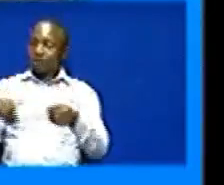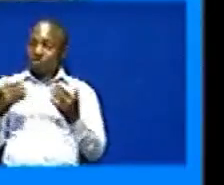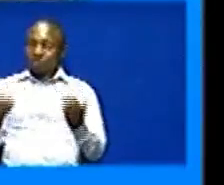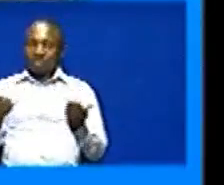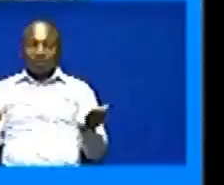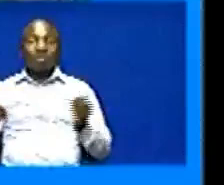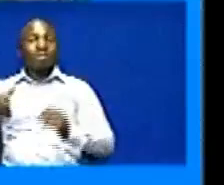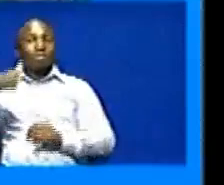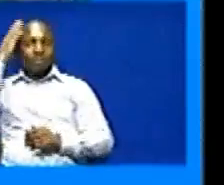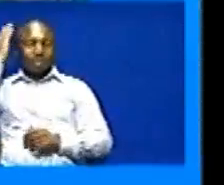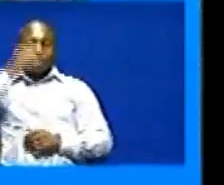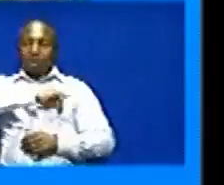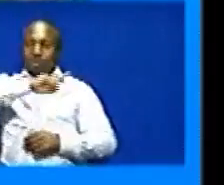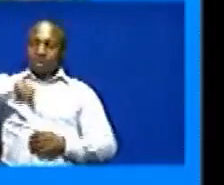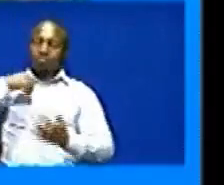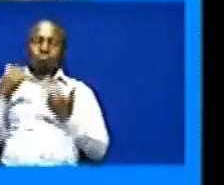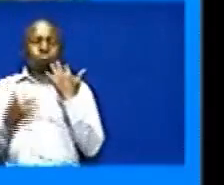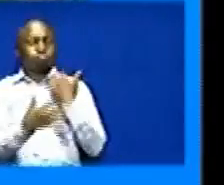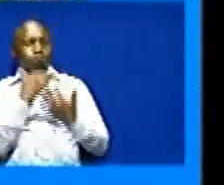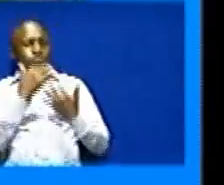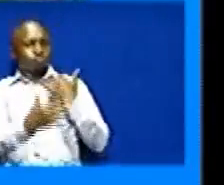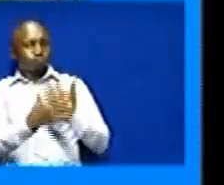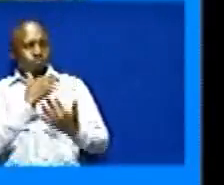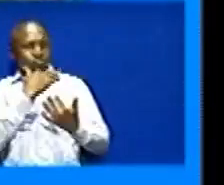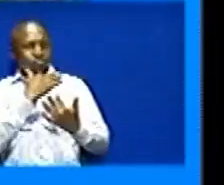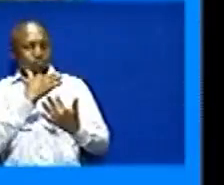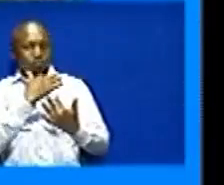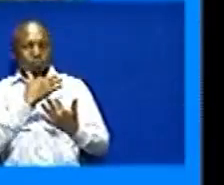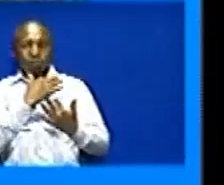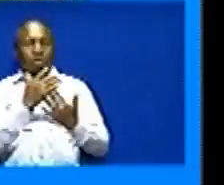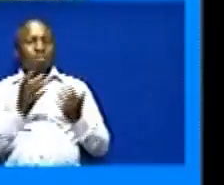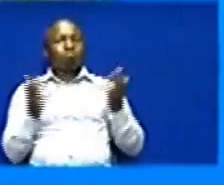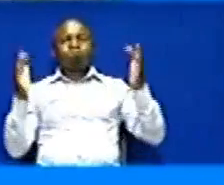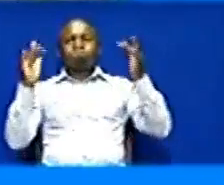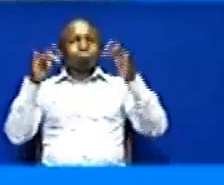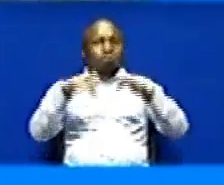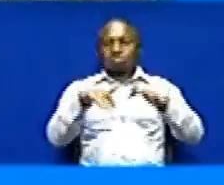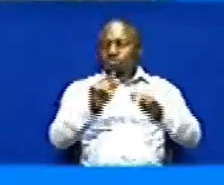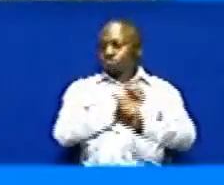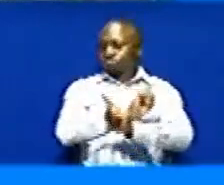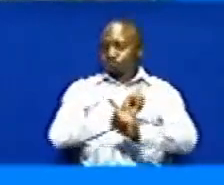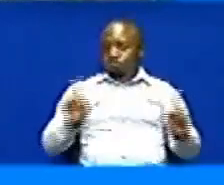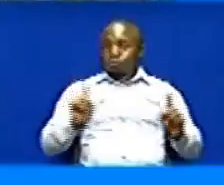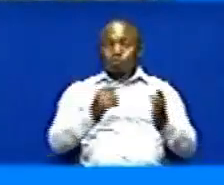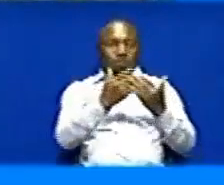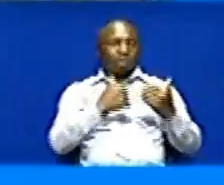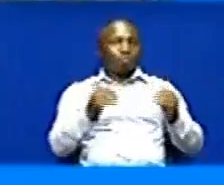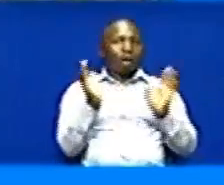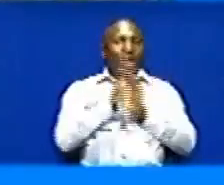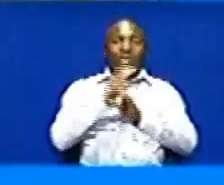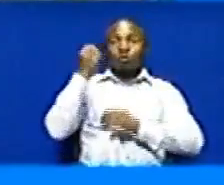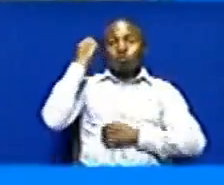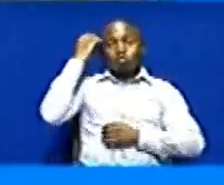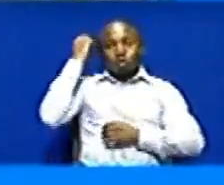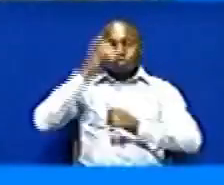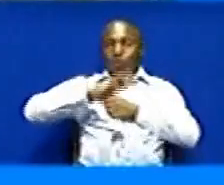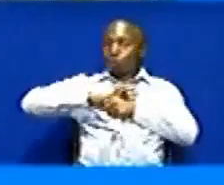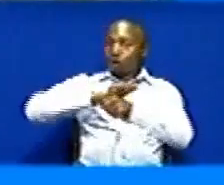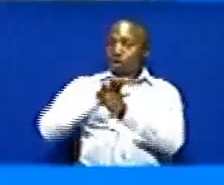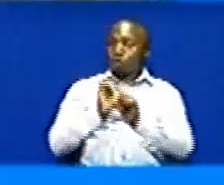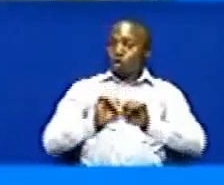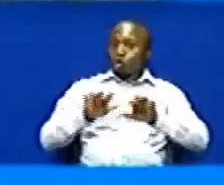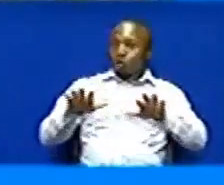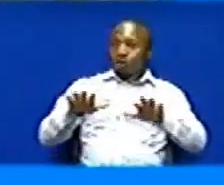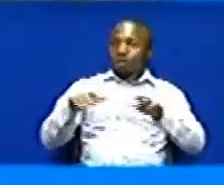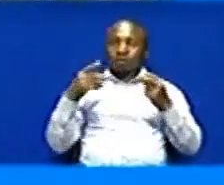serikali yetu imetuelekeza Tusiwe na makusanyiko Kulingana na hali hii ya ugonjwa wa korona Kwa yotu meona